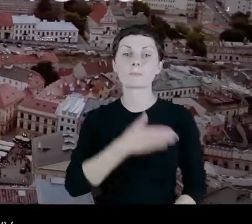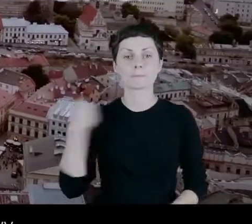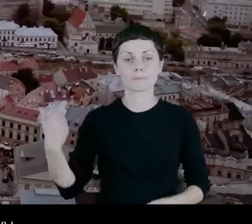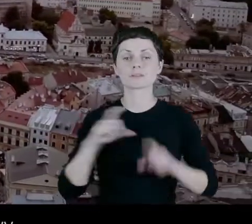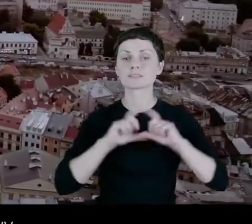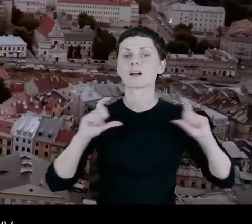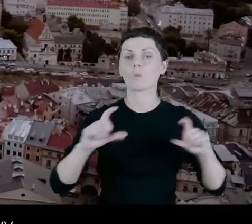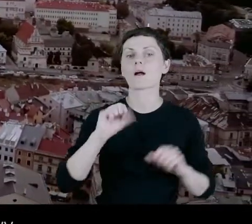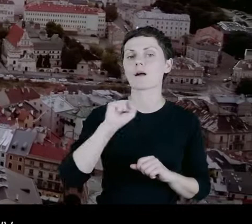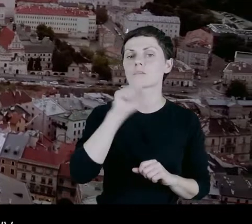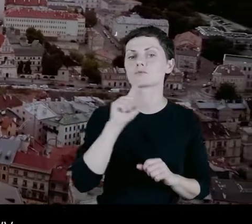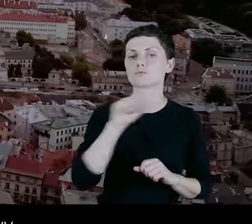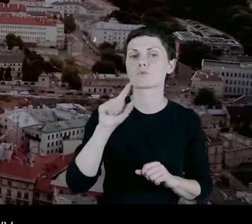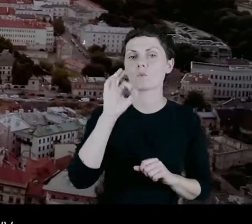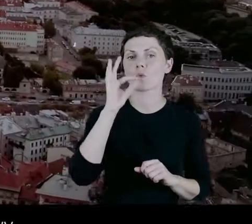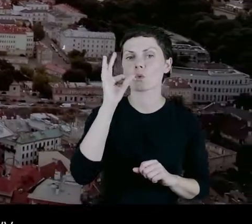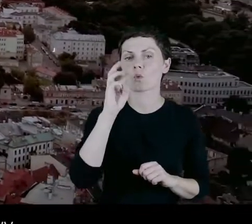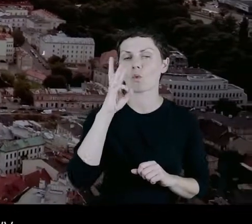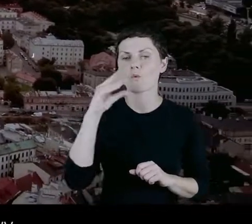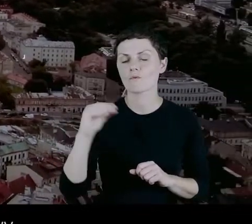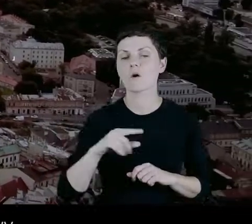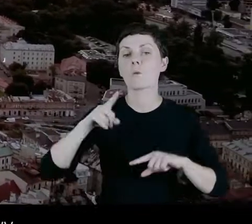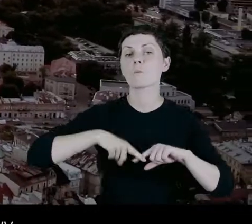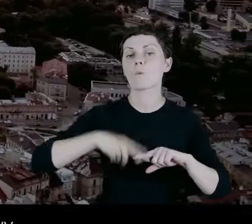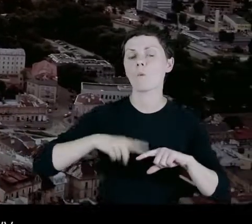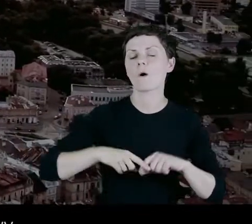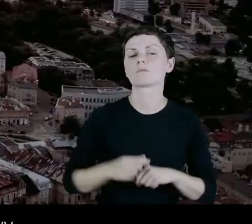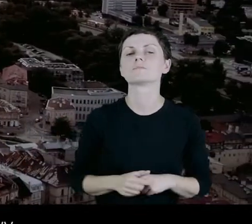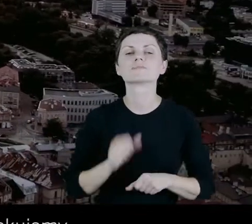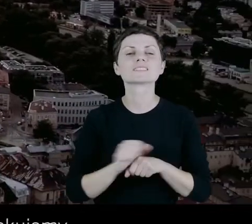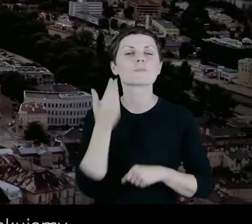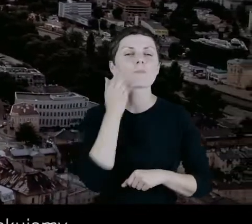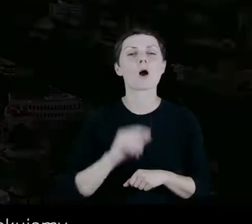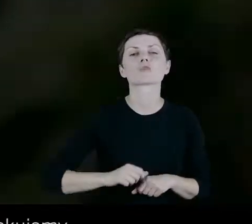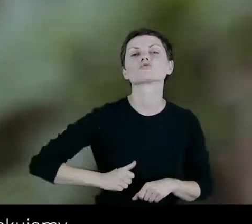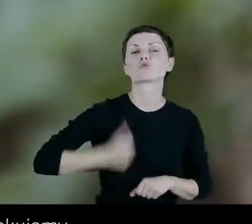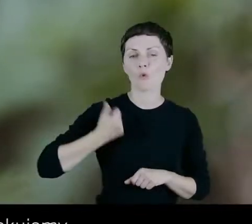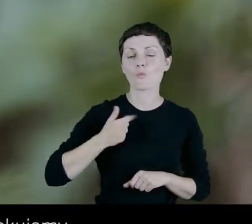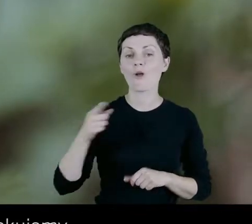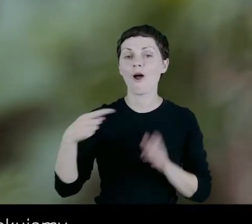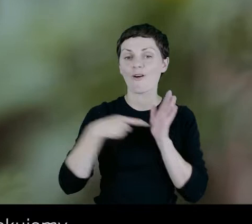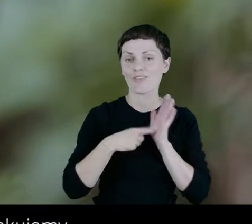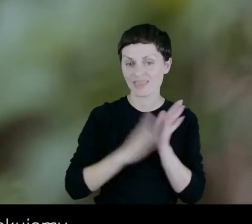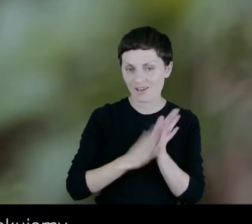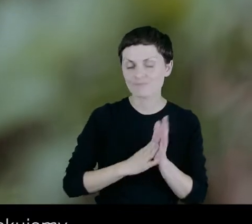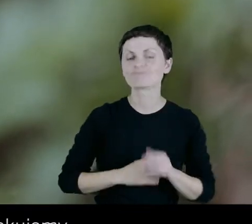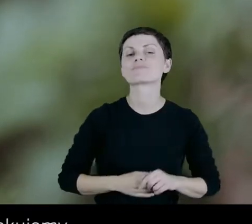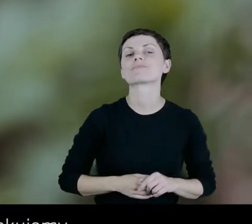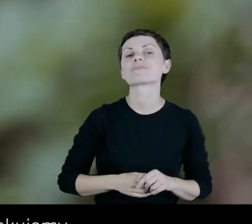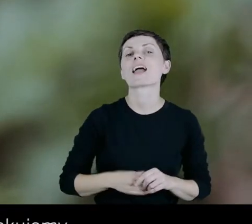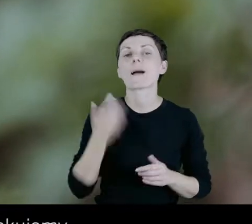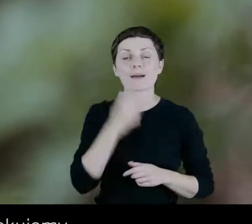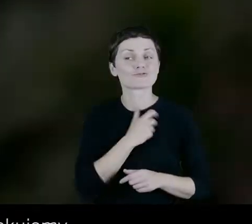Mycenas kultury brzmi dumnie. My, Zakłady Azotowe Puławy, jesteśmy bardzo dumni z tej nominacji i bardzo